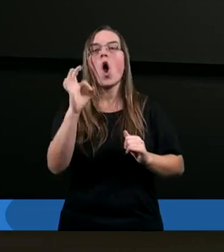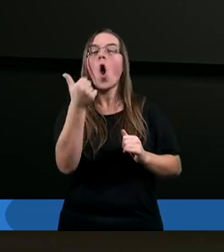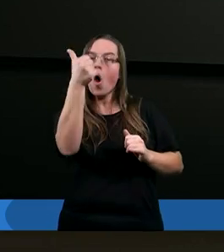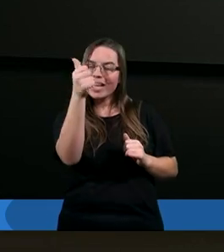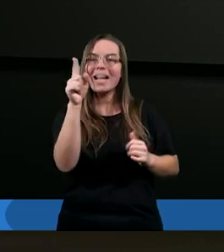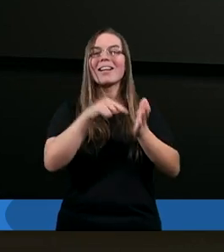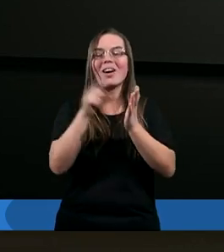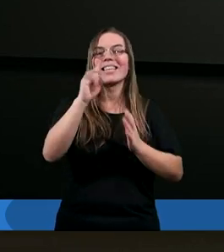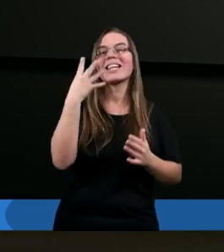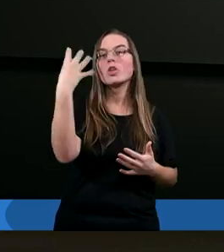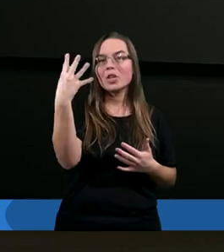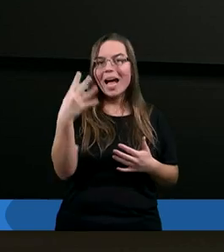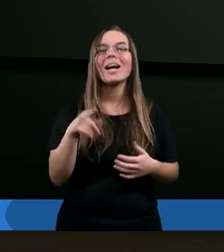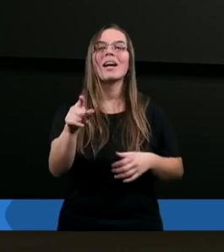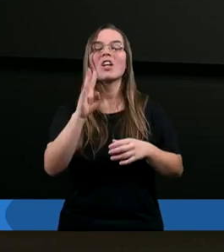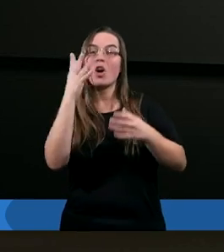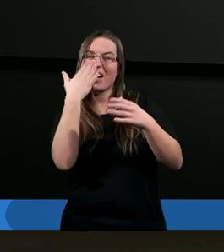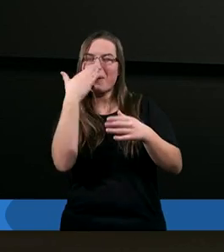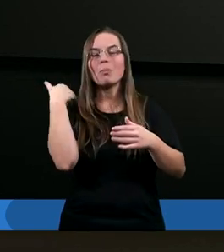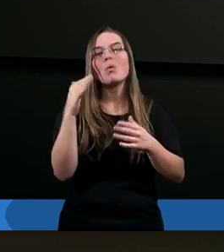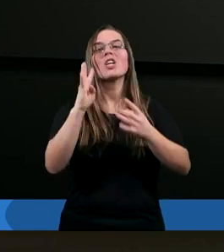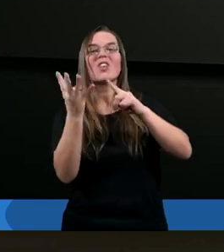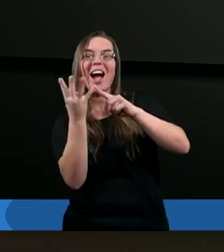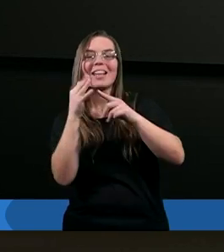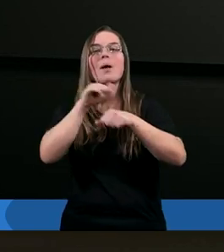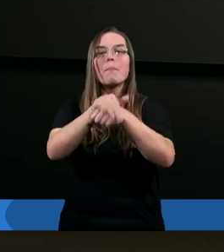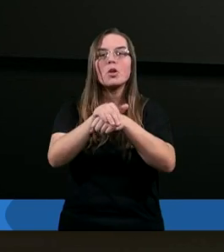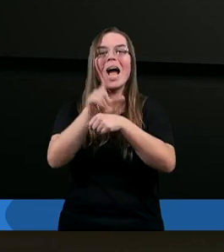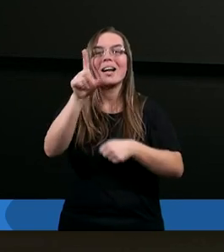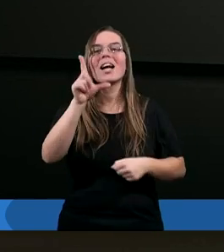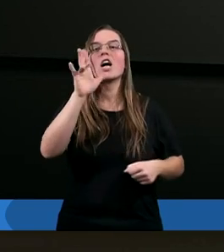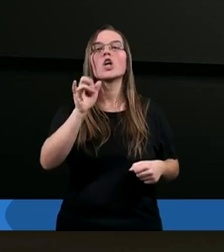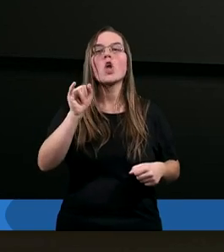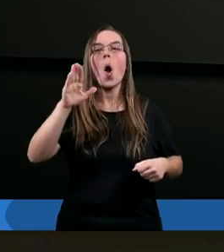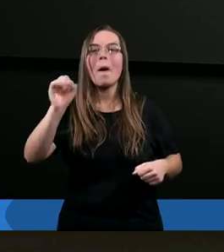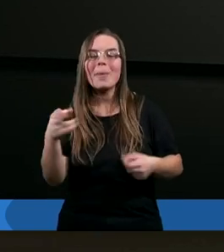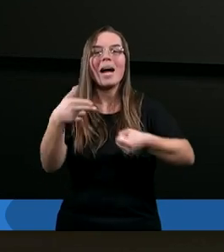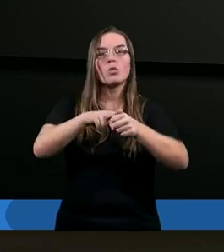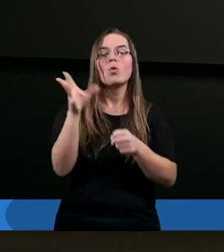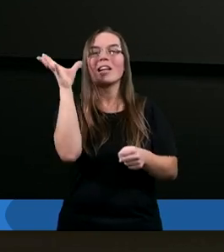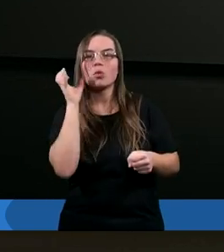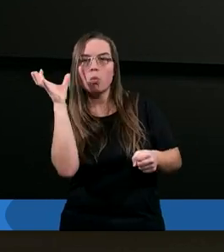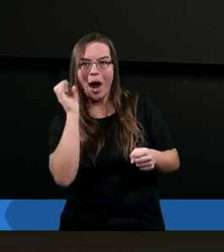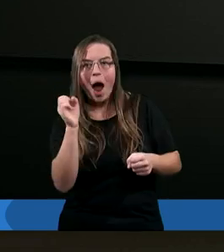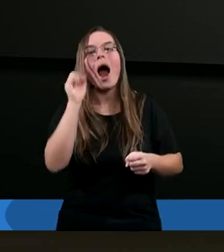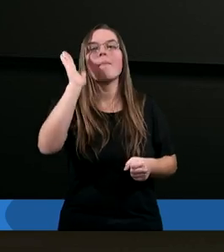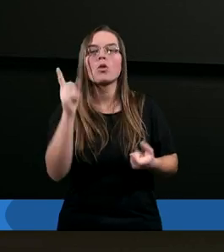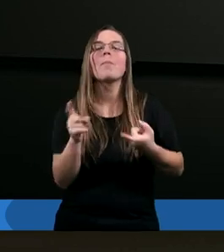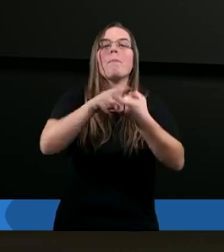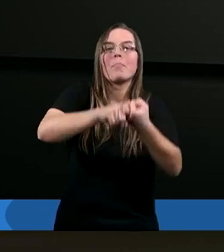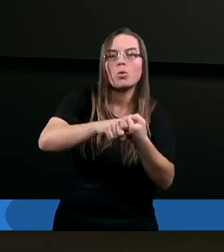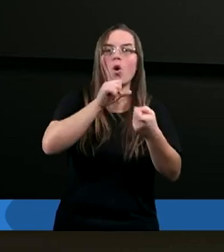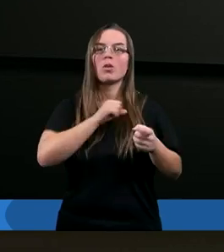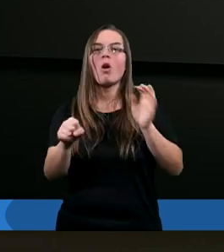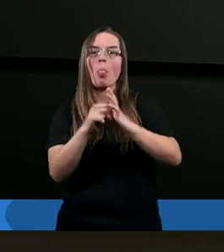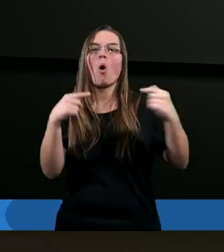czterech właściwie, bo to był czwarty przyjaciel Hioba, który słuchał, a potem się przyłączył do dyskusji.